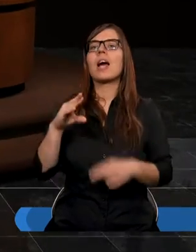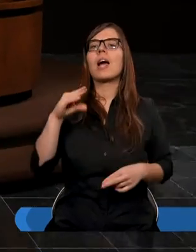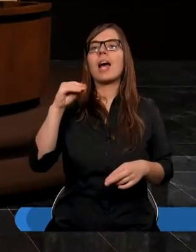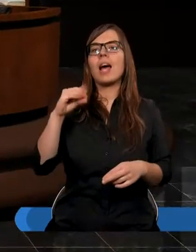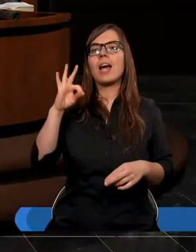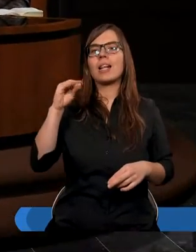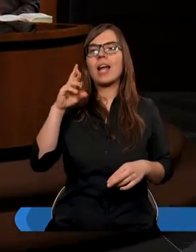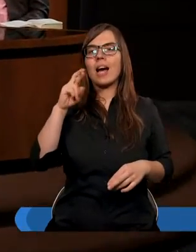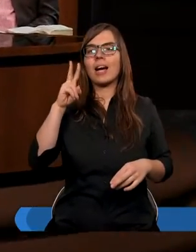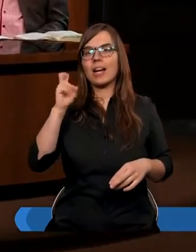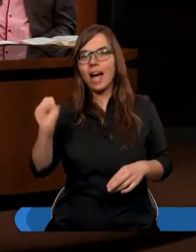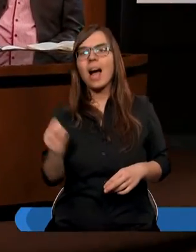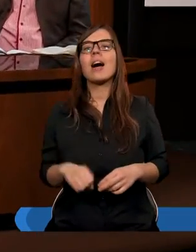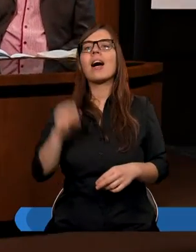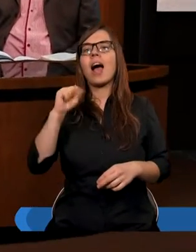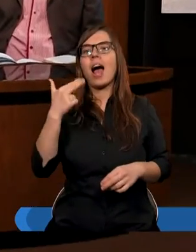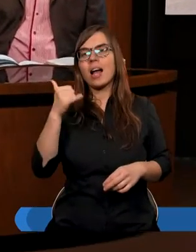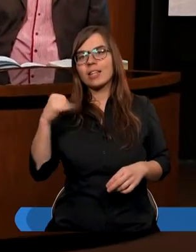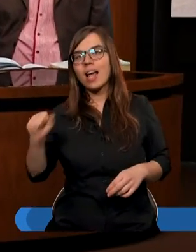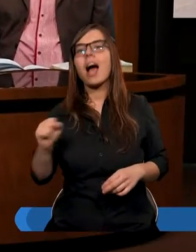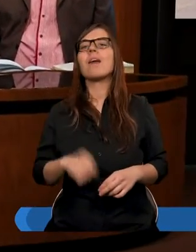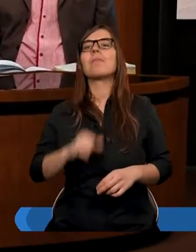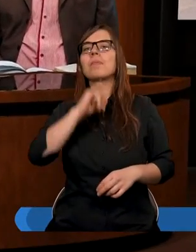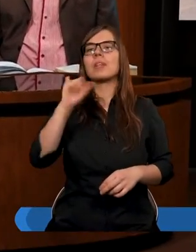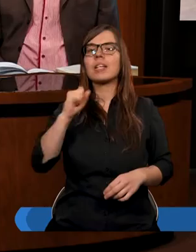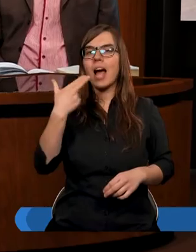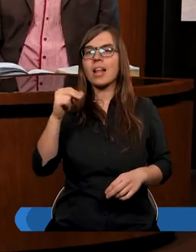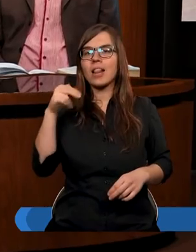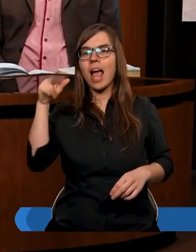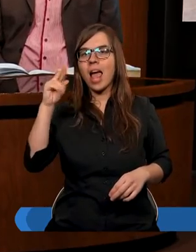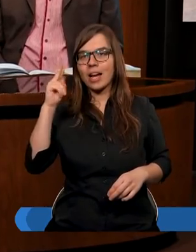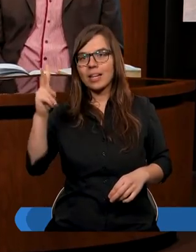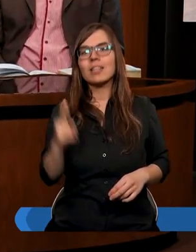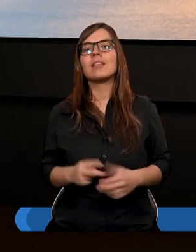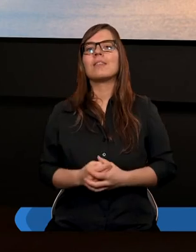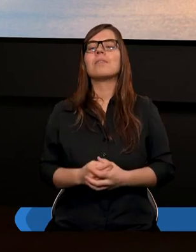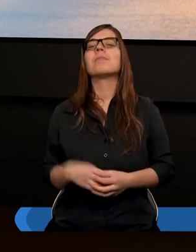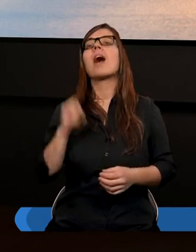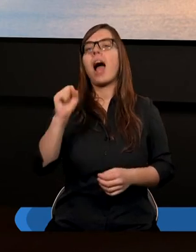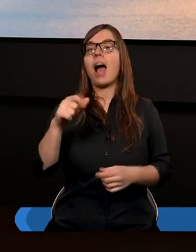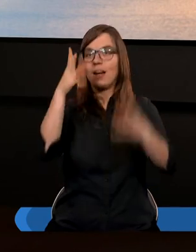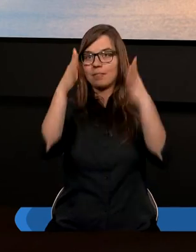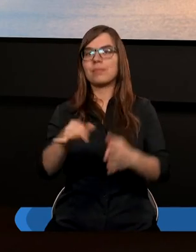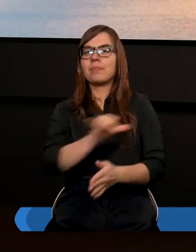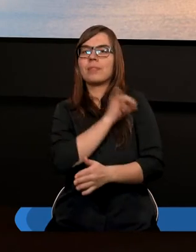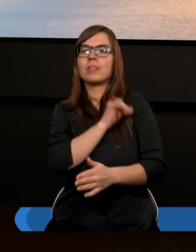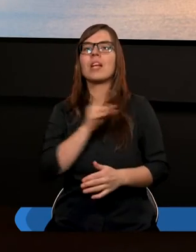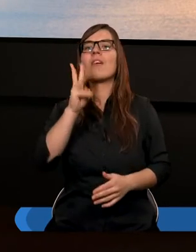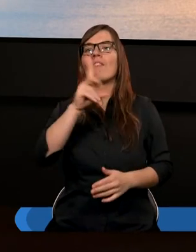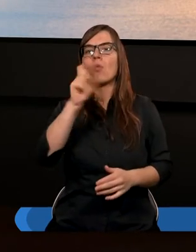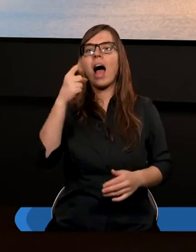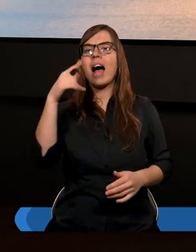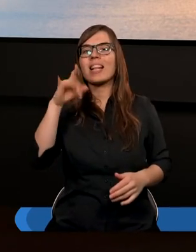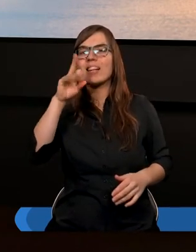Esterka, Ania i Janusz, a ja mam na imię